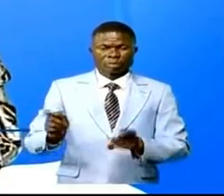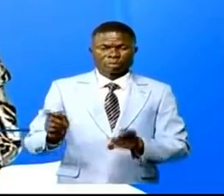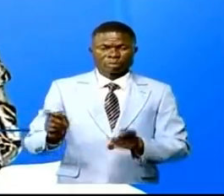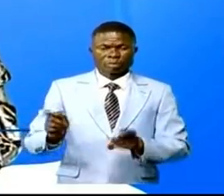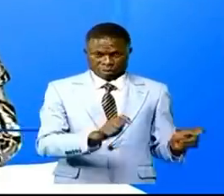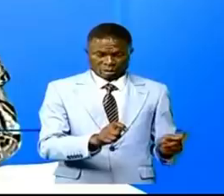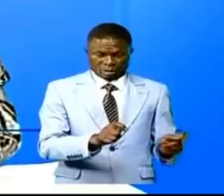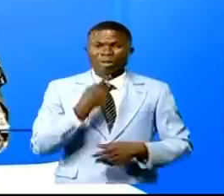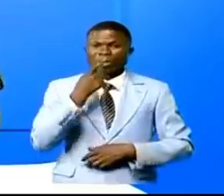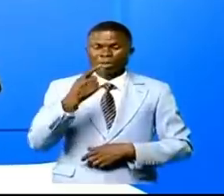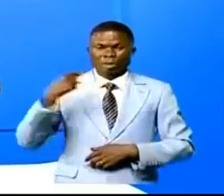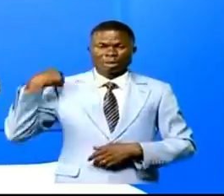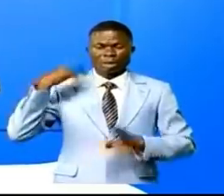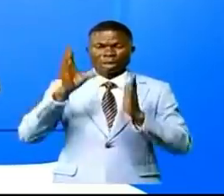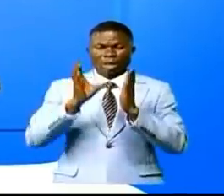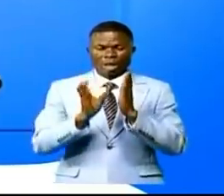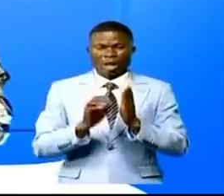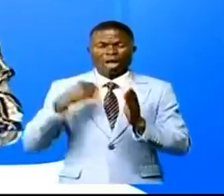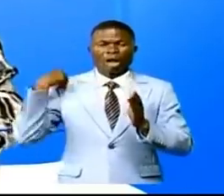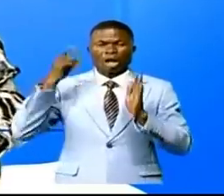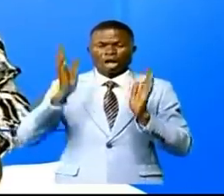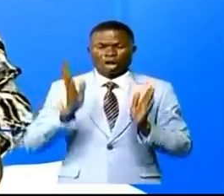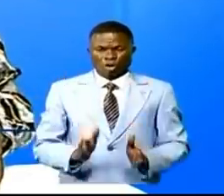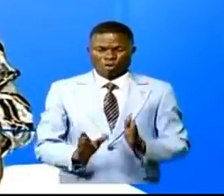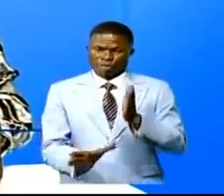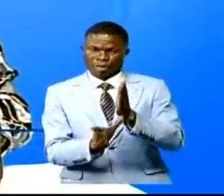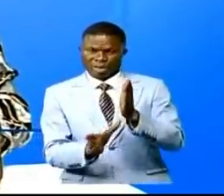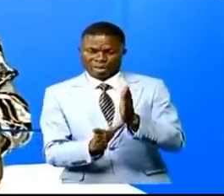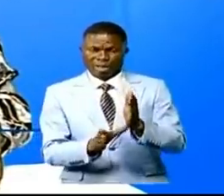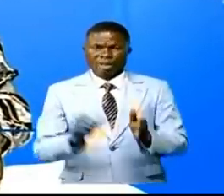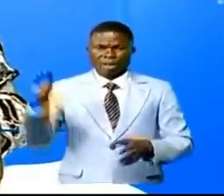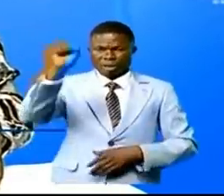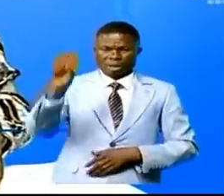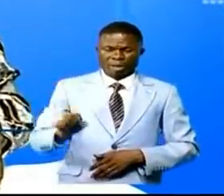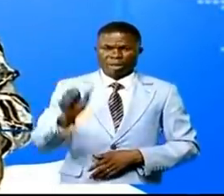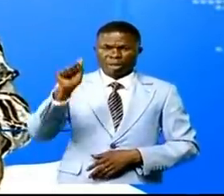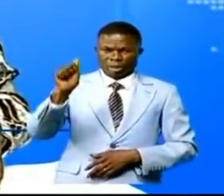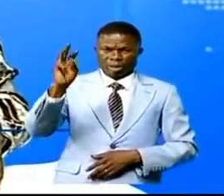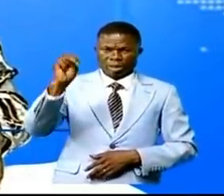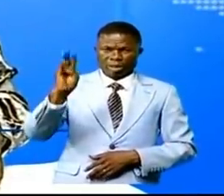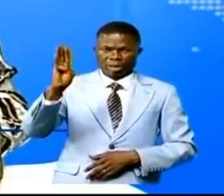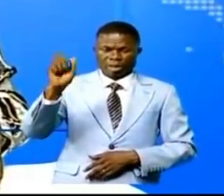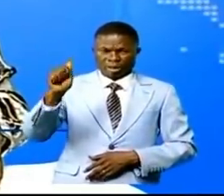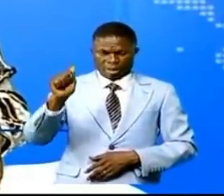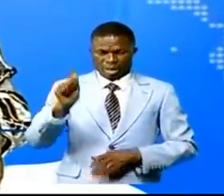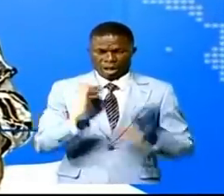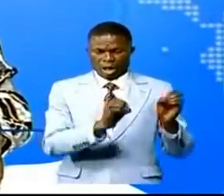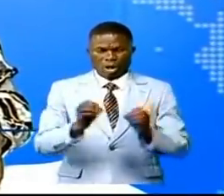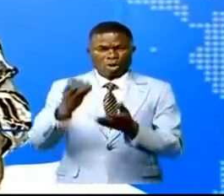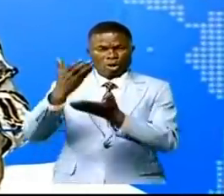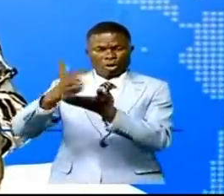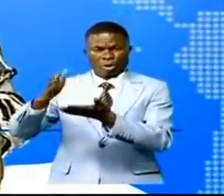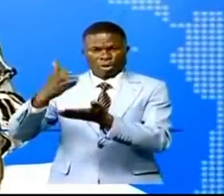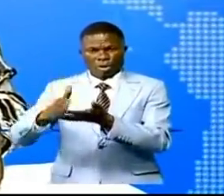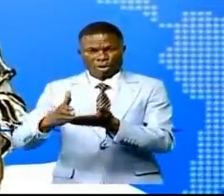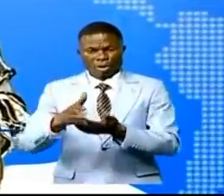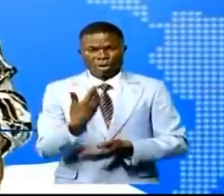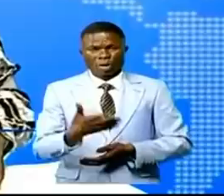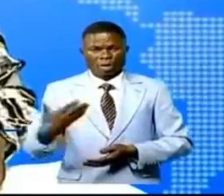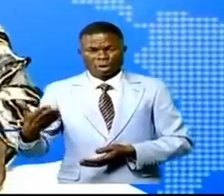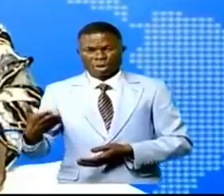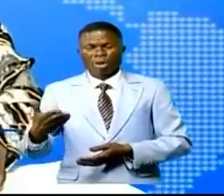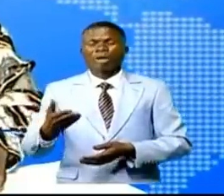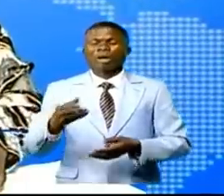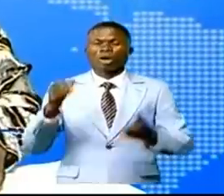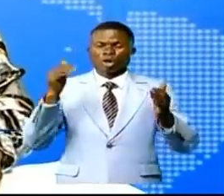Le gouverneur intérimaire, Sambay Kayabala, a présidé mercredi la cérémonie de distribution des montaux et véhicules